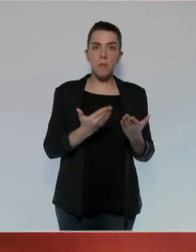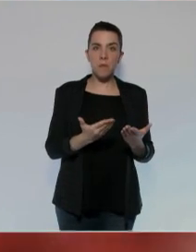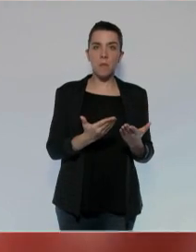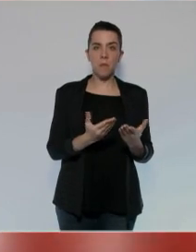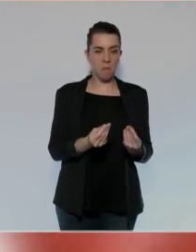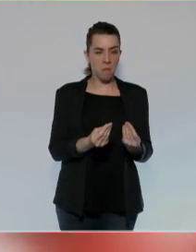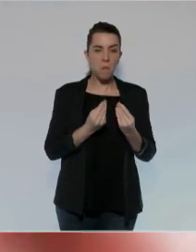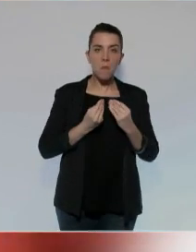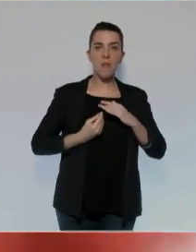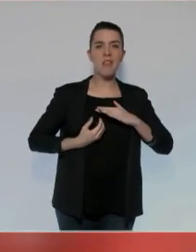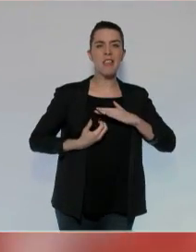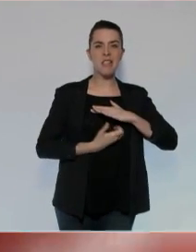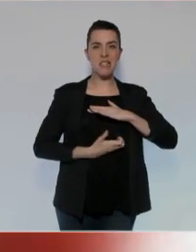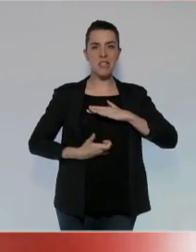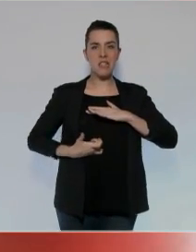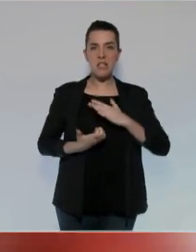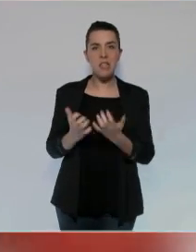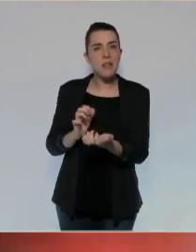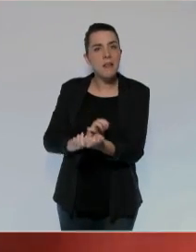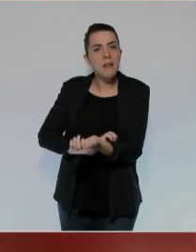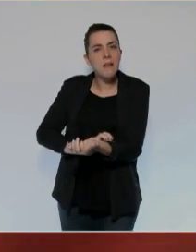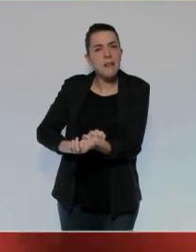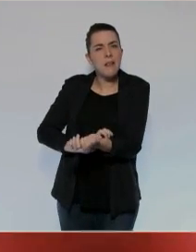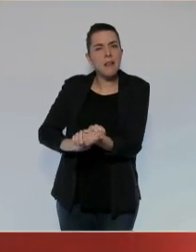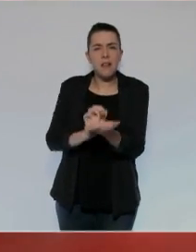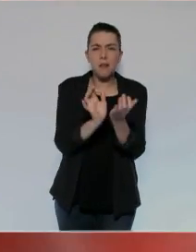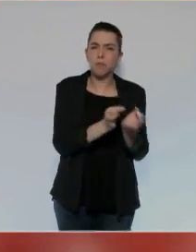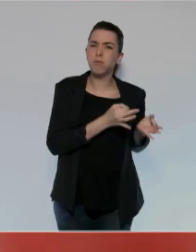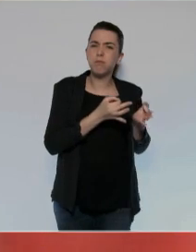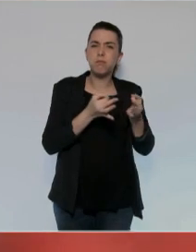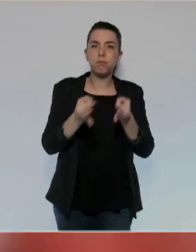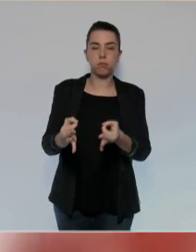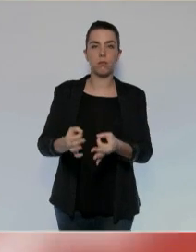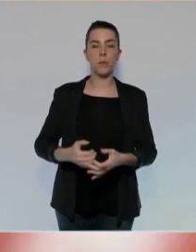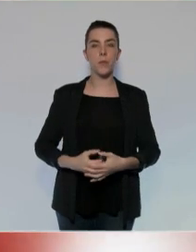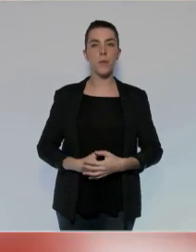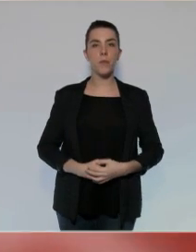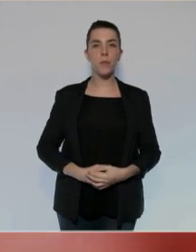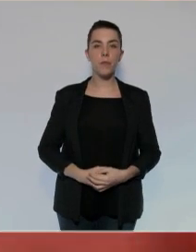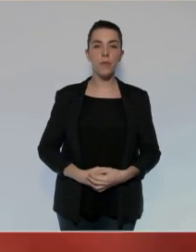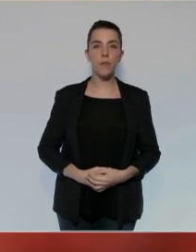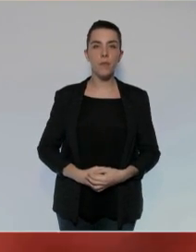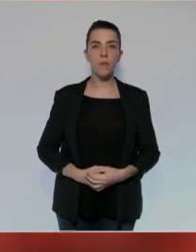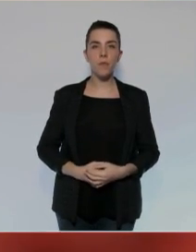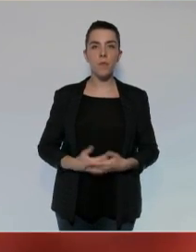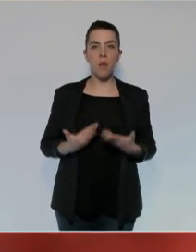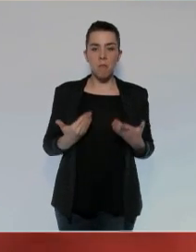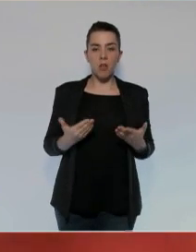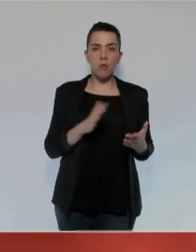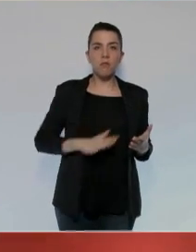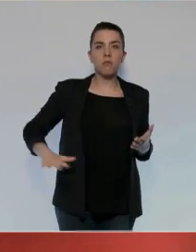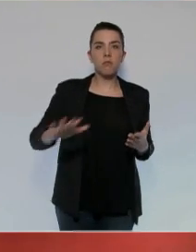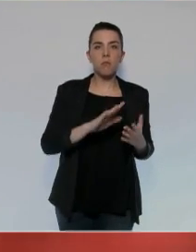nous contraint à l'angoisse et au stress permanent. Nous